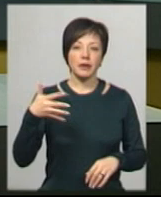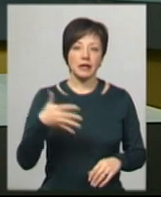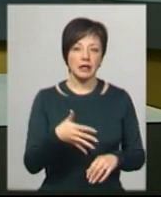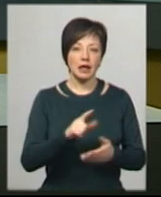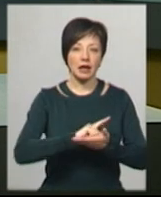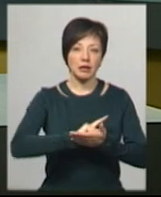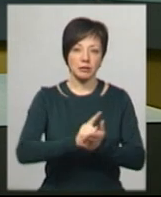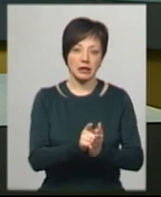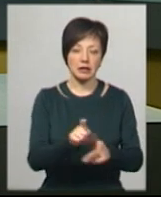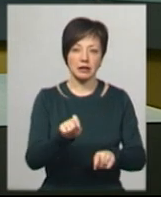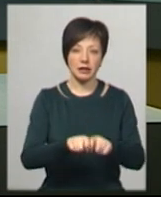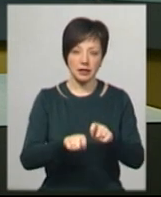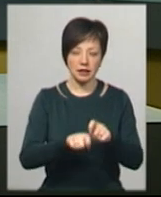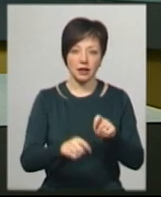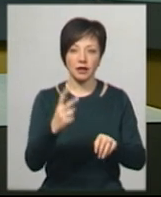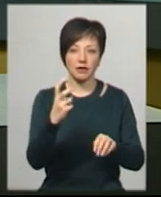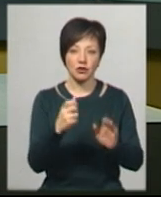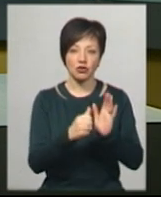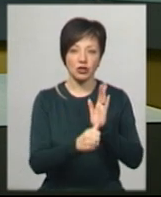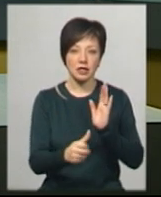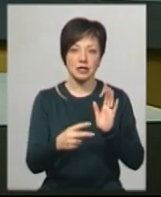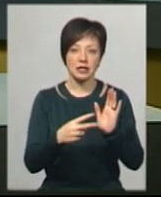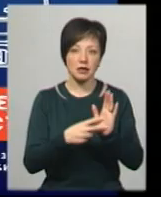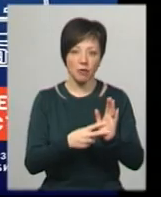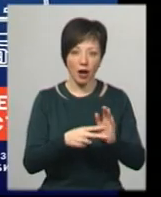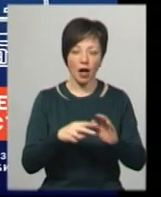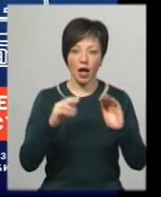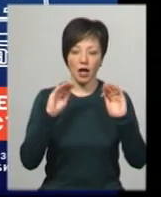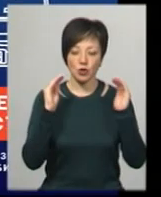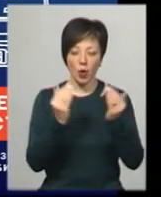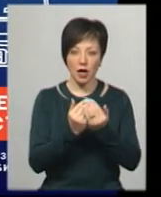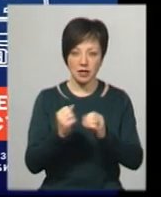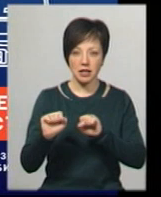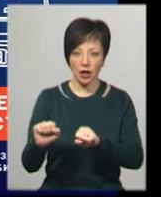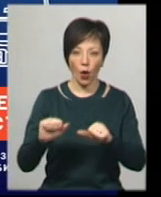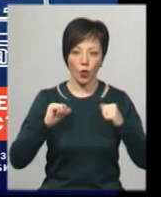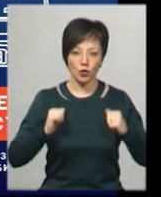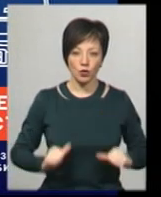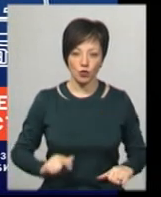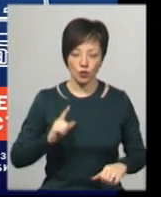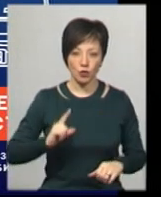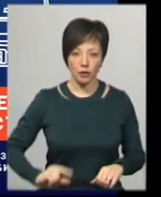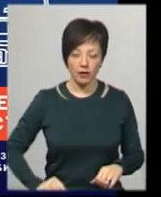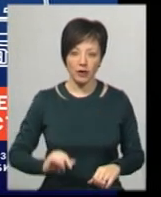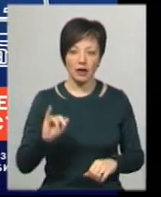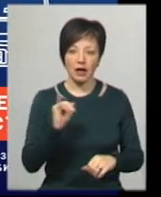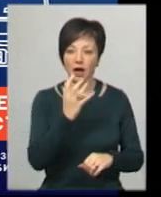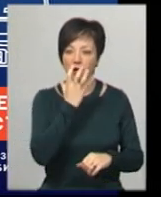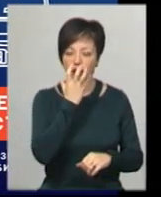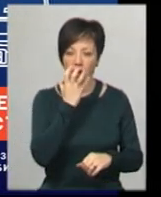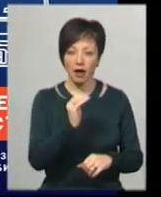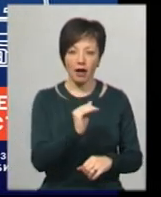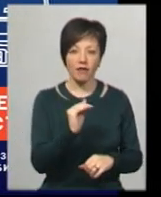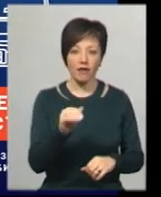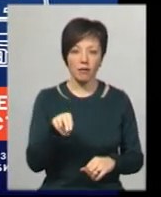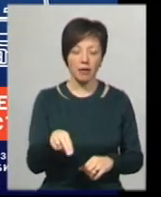експрес-тестів, 267 ізоляційних костюмів та 2697 респіраторів класу FFP2.